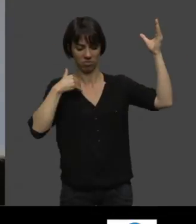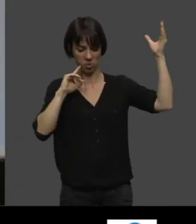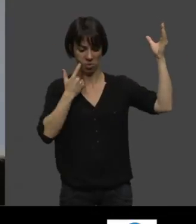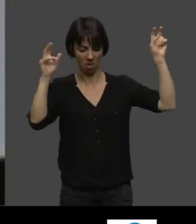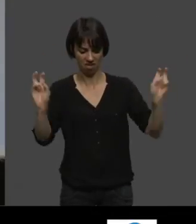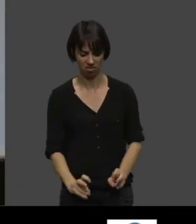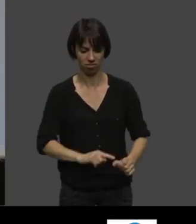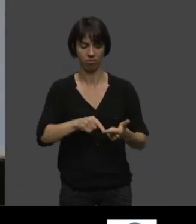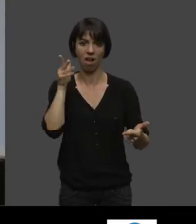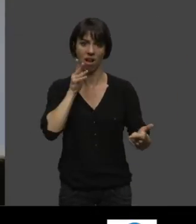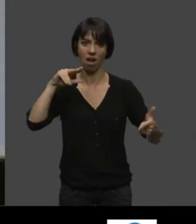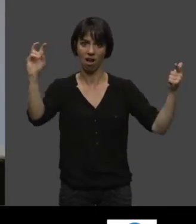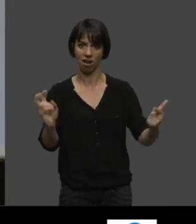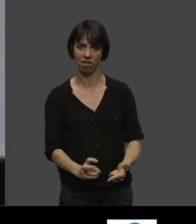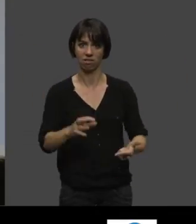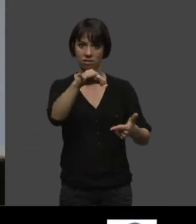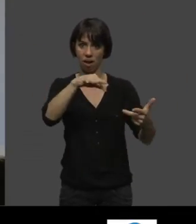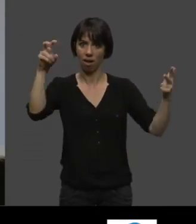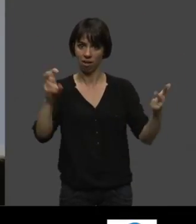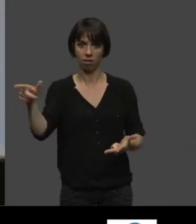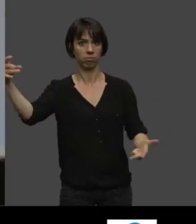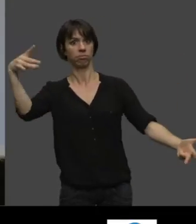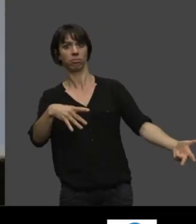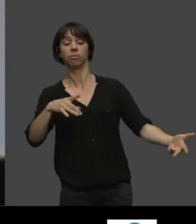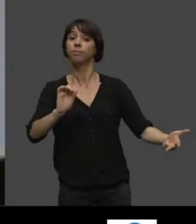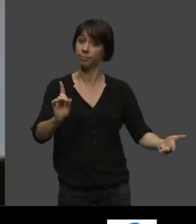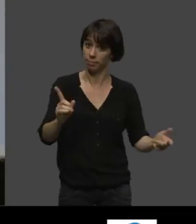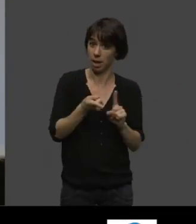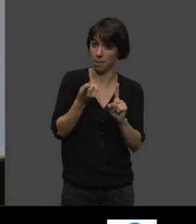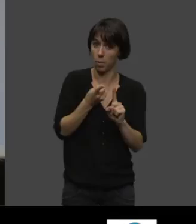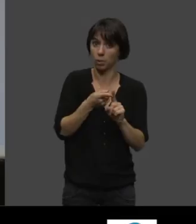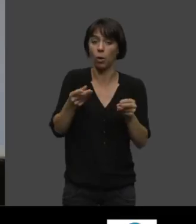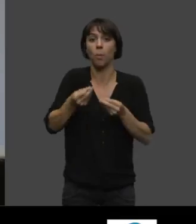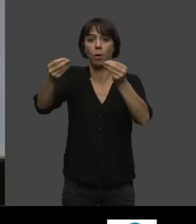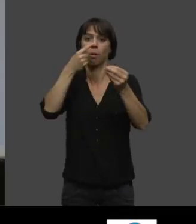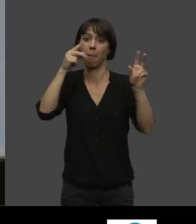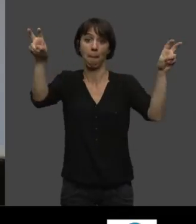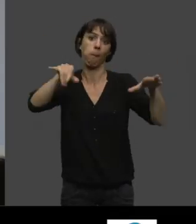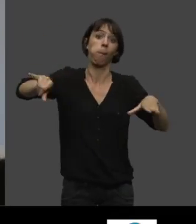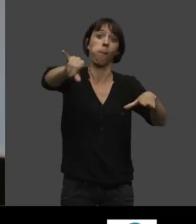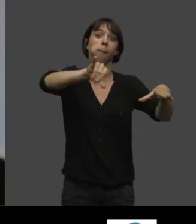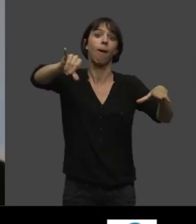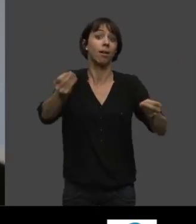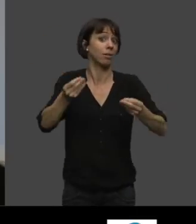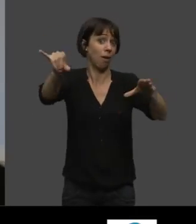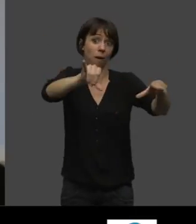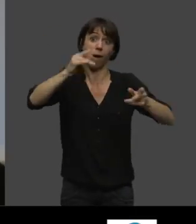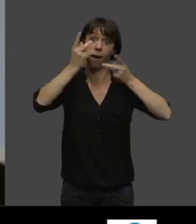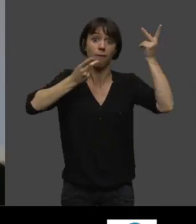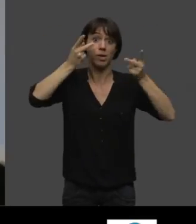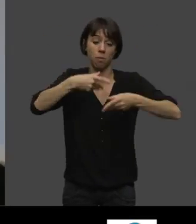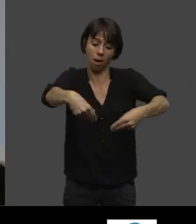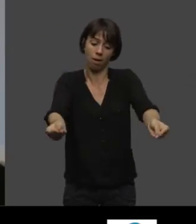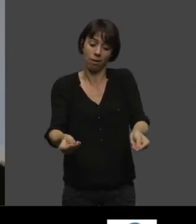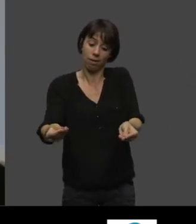et en matière de sel. Donc, on fait, c'est vrai, on fait ce qu'on pourrait appeler des trompe-couillons. On fait des trucs qui disent, « Oh, c